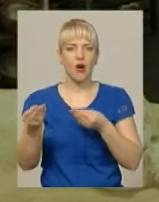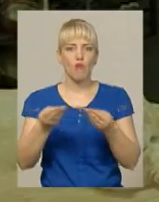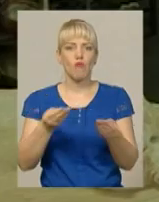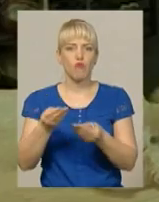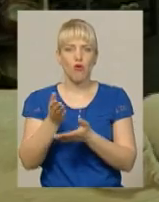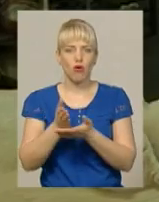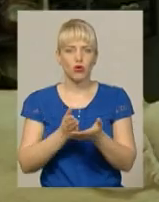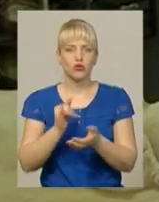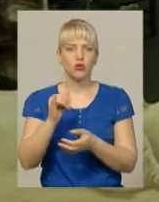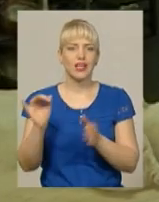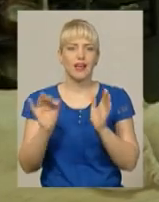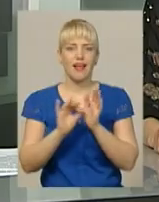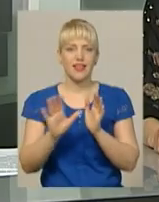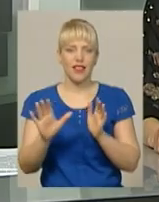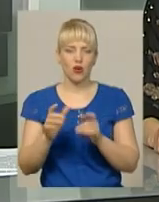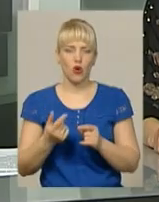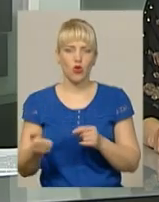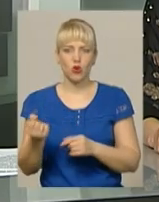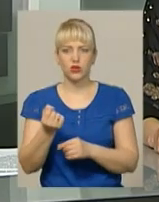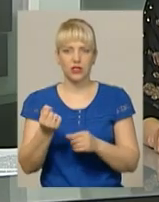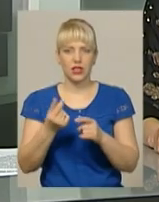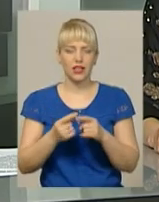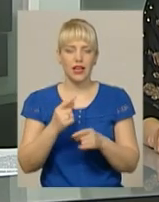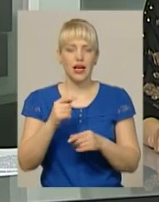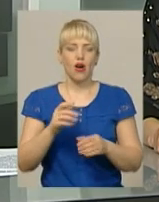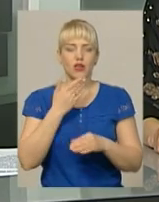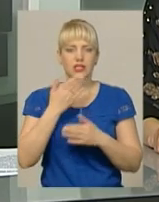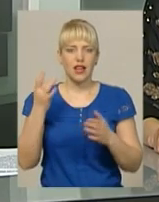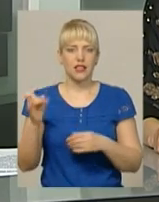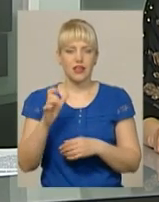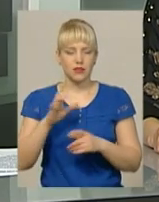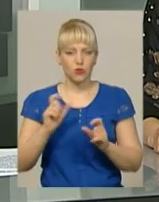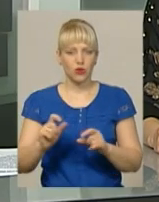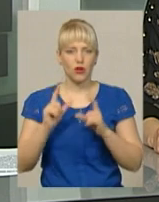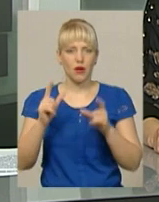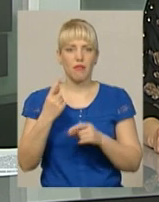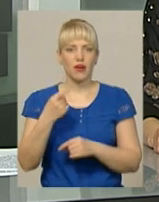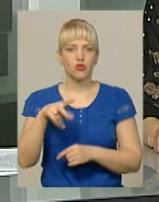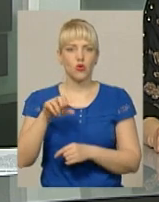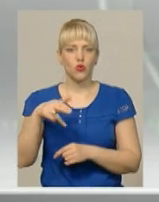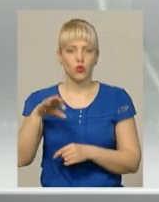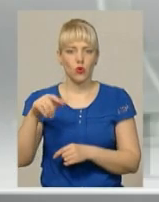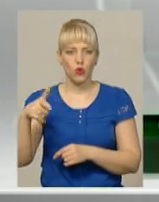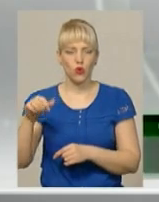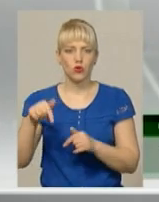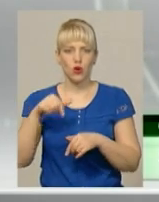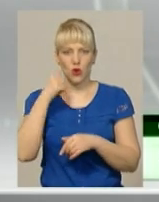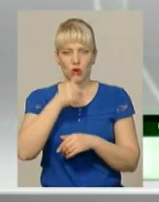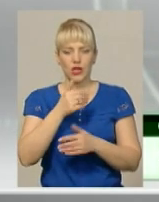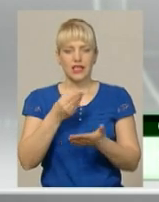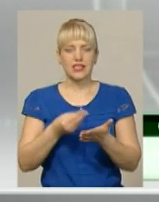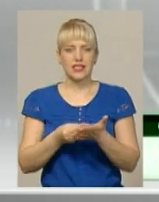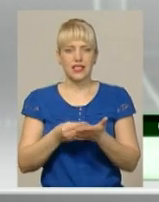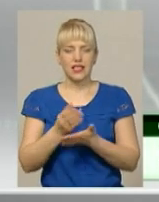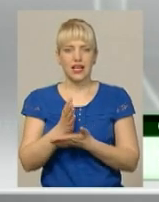подорожчання продукції цього підприємства відбулося 1 лютого цього року, розповіла телефоном Олена Романенко. Ціна хліба на